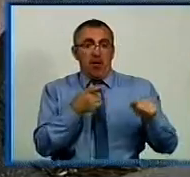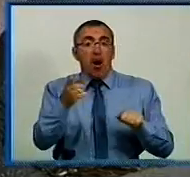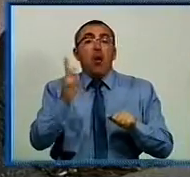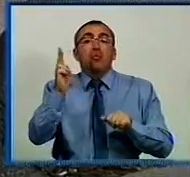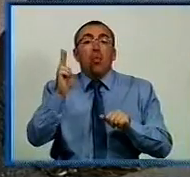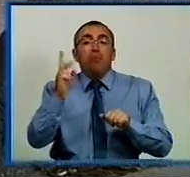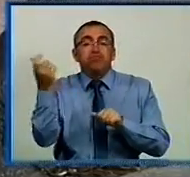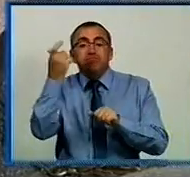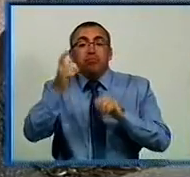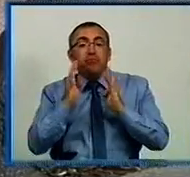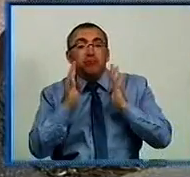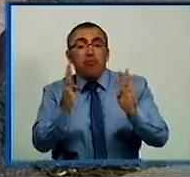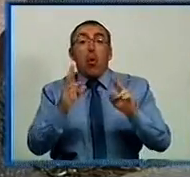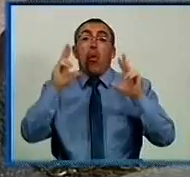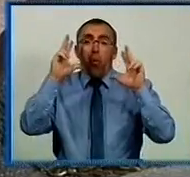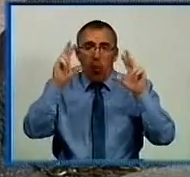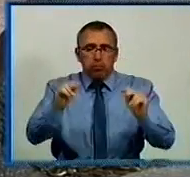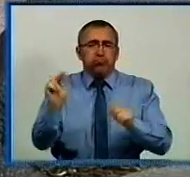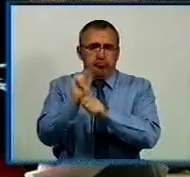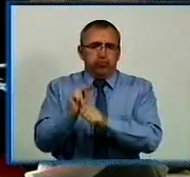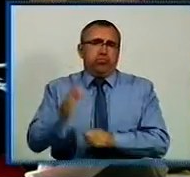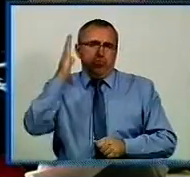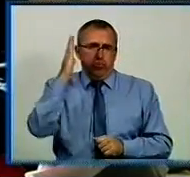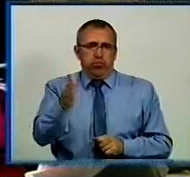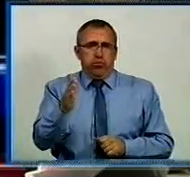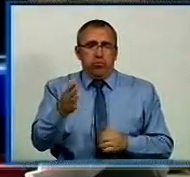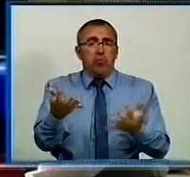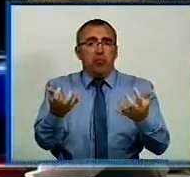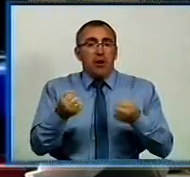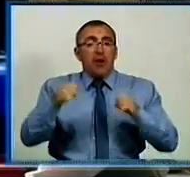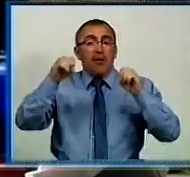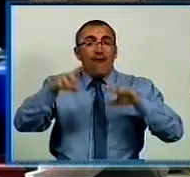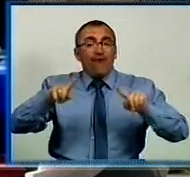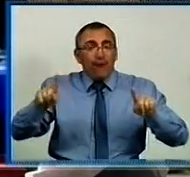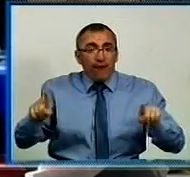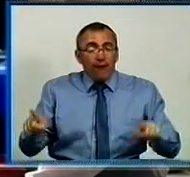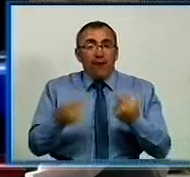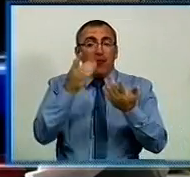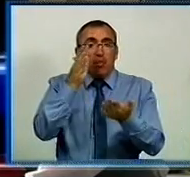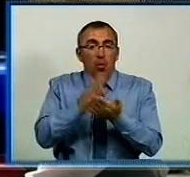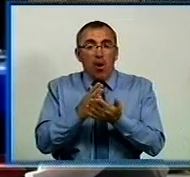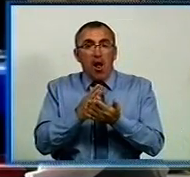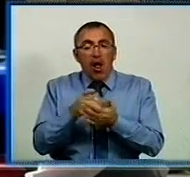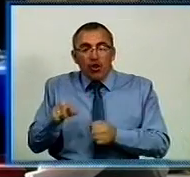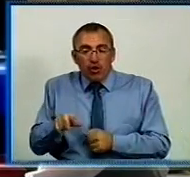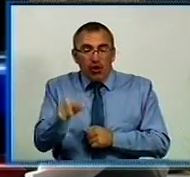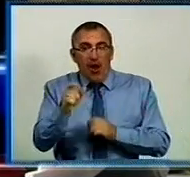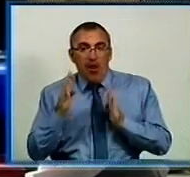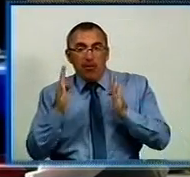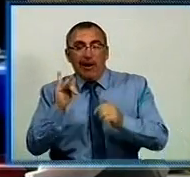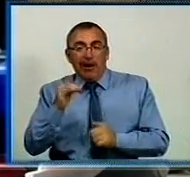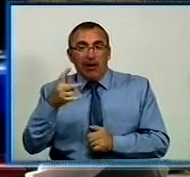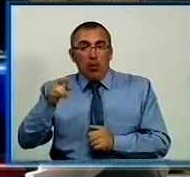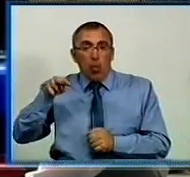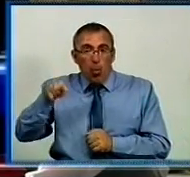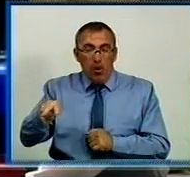огорожа не казали. Проте пообіцяли її відремонтувати. Прийнято рішення відновити існуючу набережну річки Інгол від